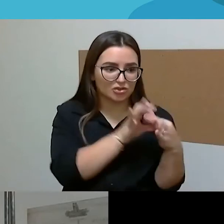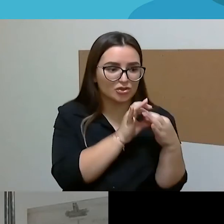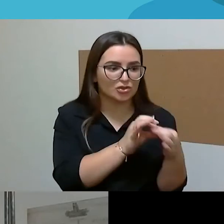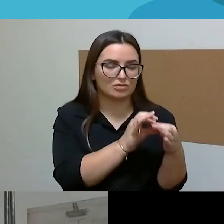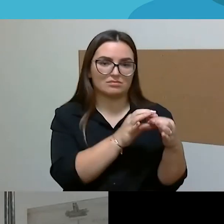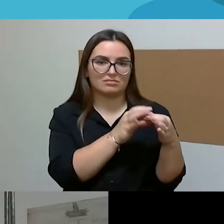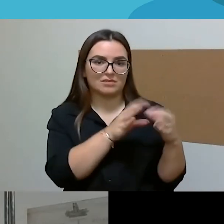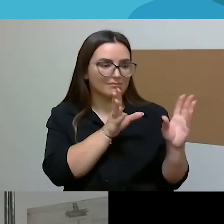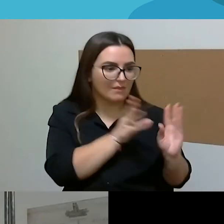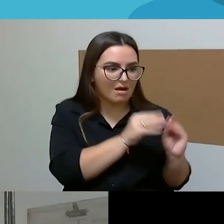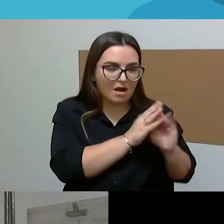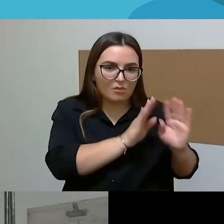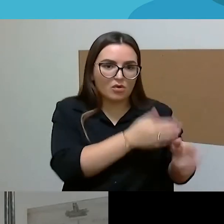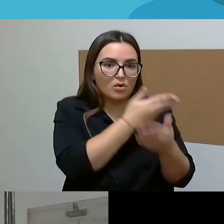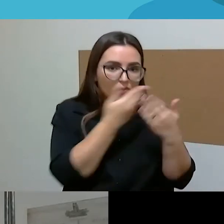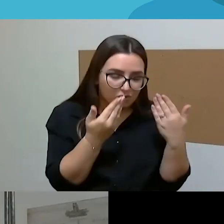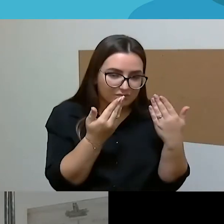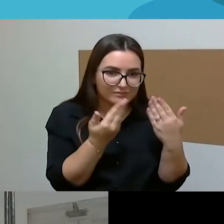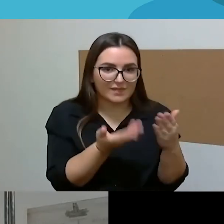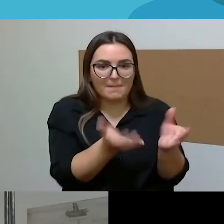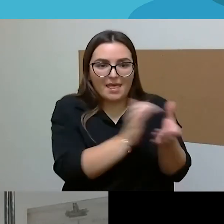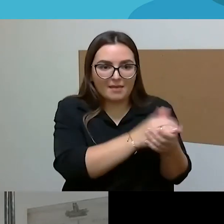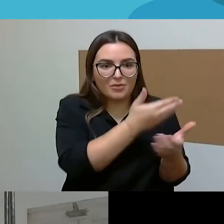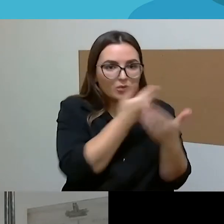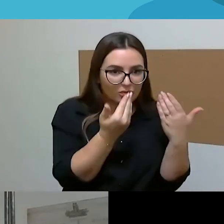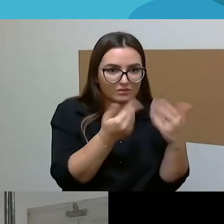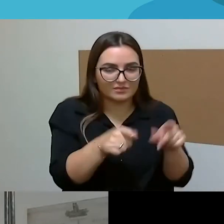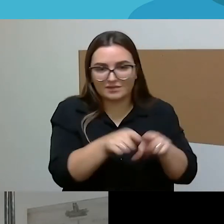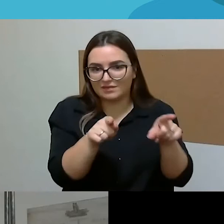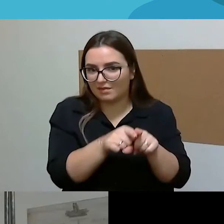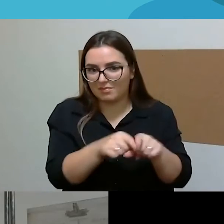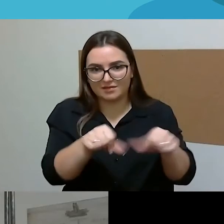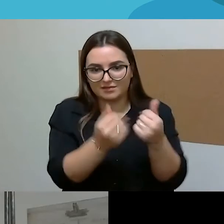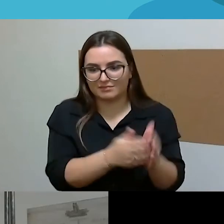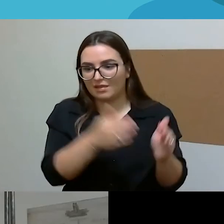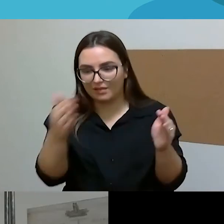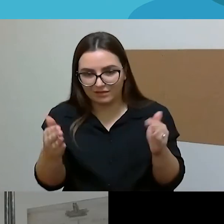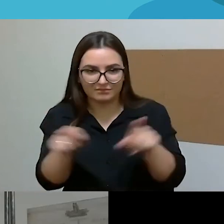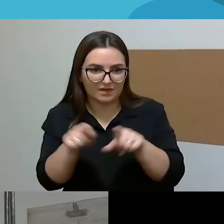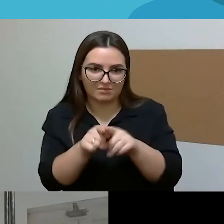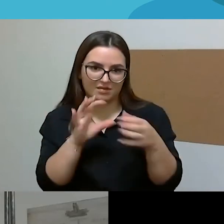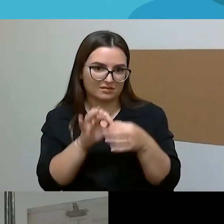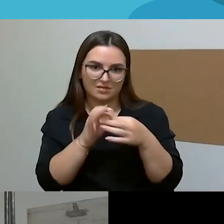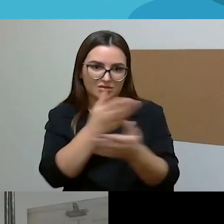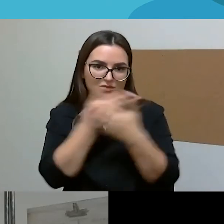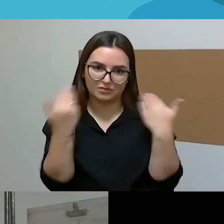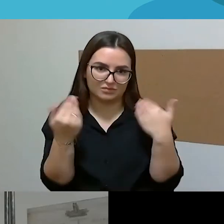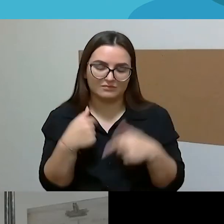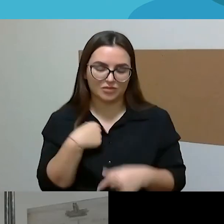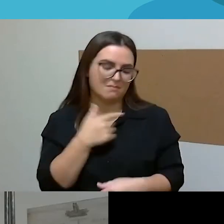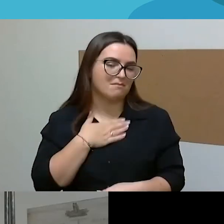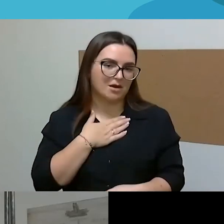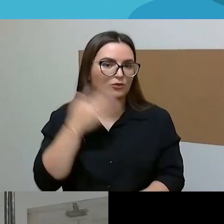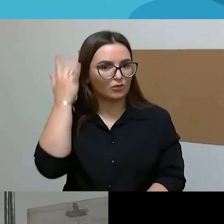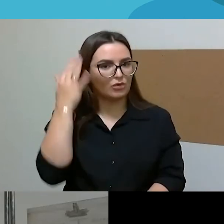vaikų draugais, o čia kažkokia tai nedrauga palikti, tai maža čia vėda. Tai tokia refleksija.